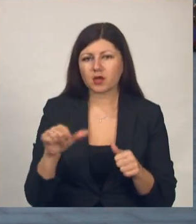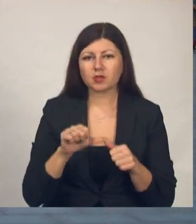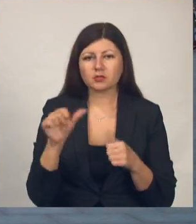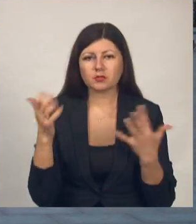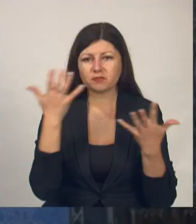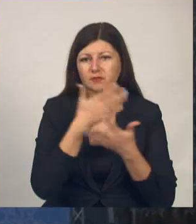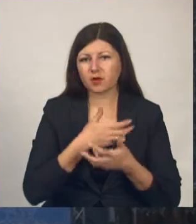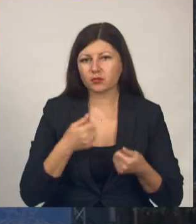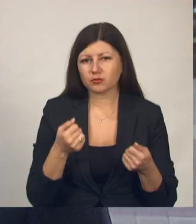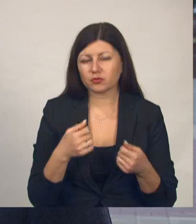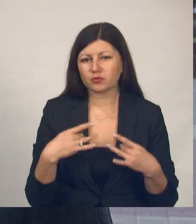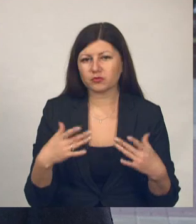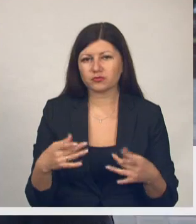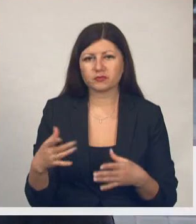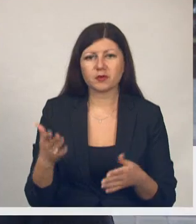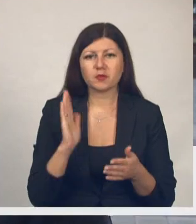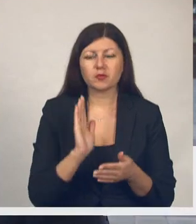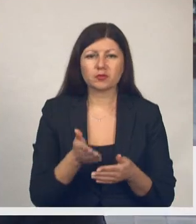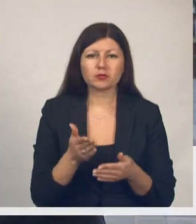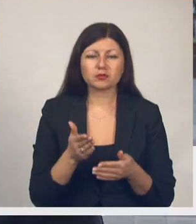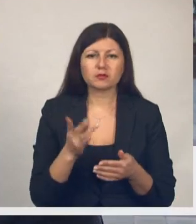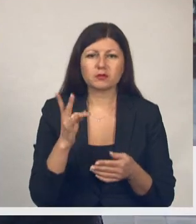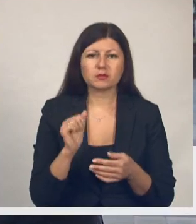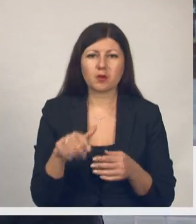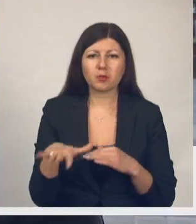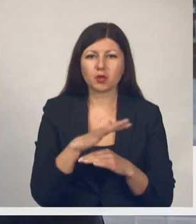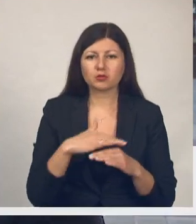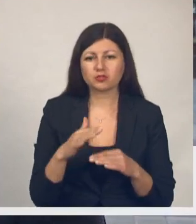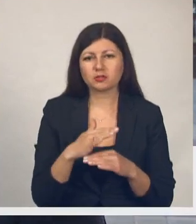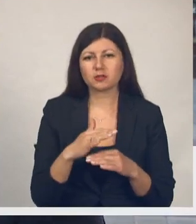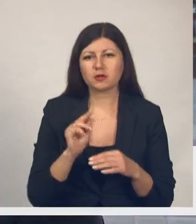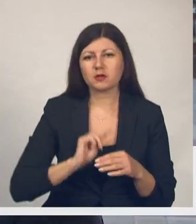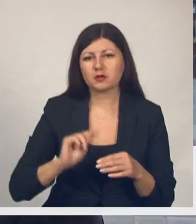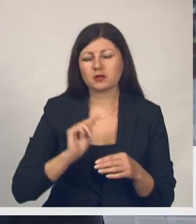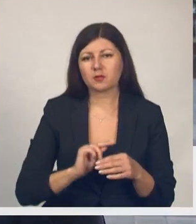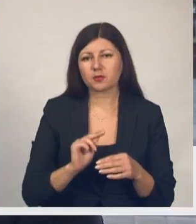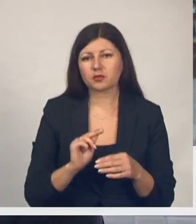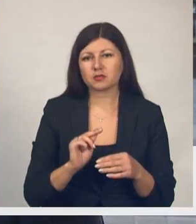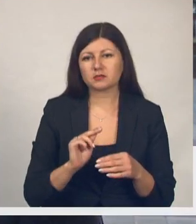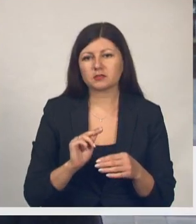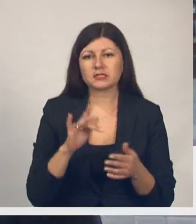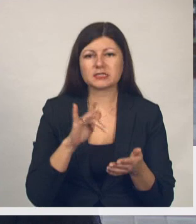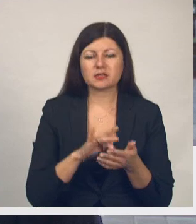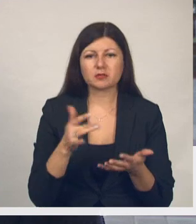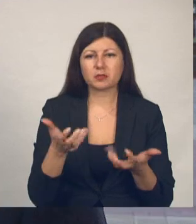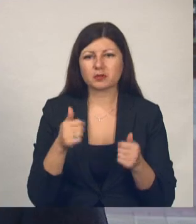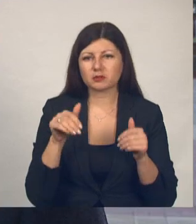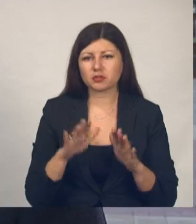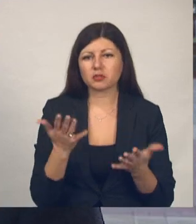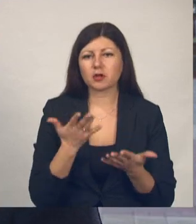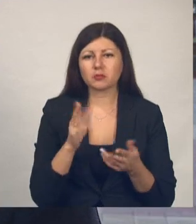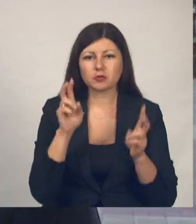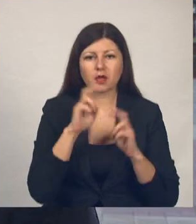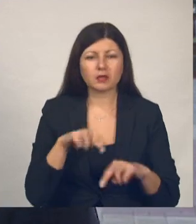в новогоднюю ночь. Будет на площади работать центр принятия решений, который будет